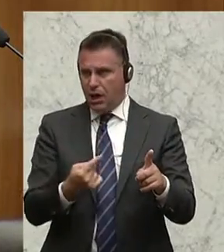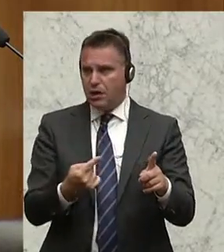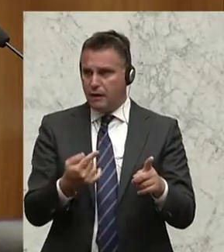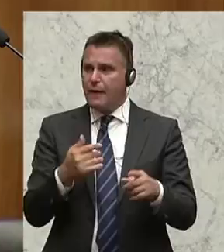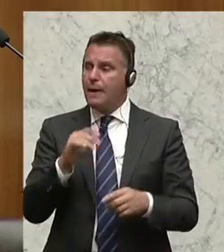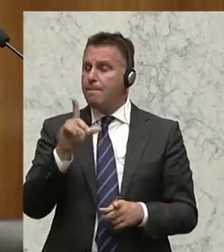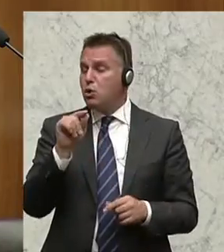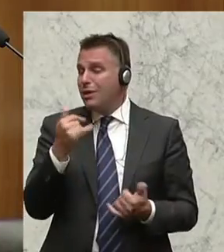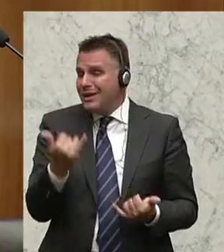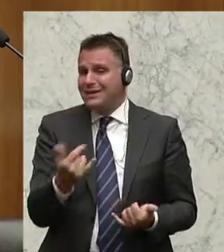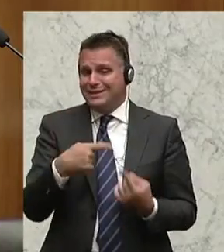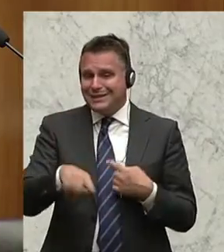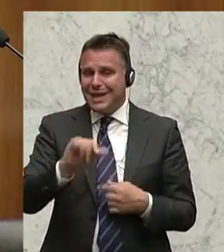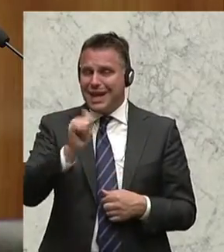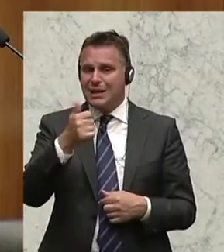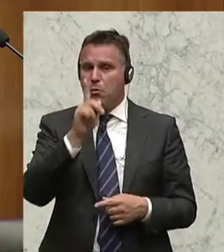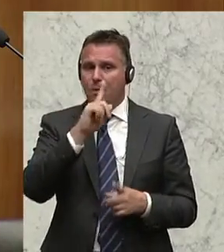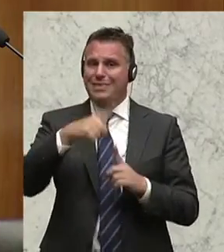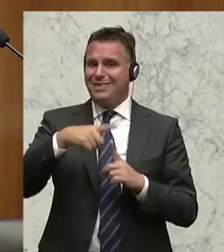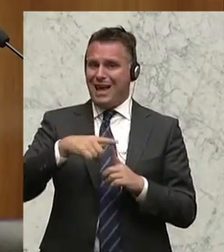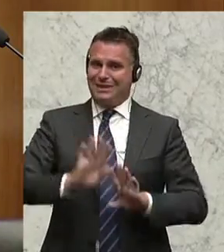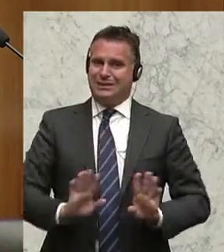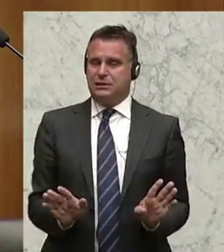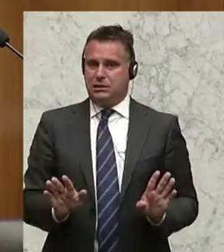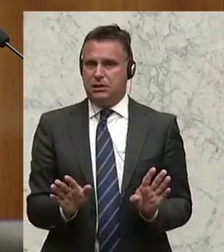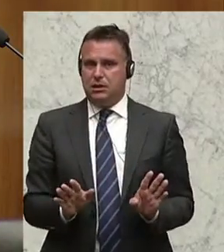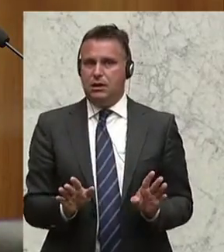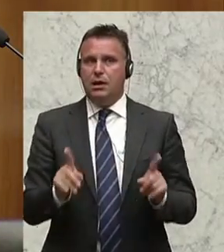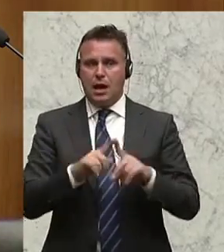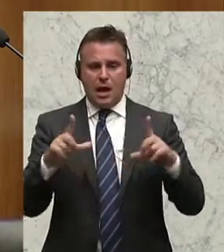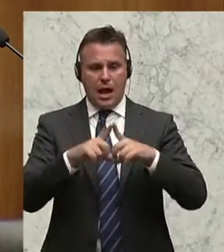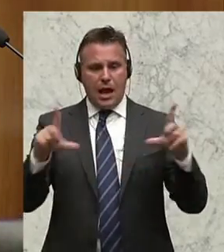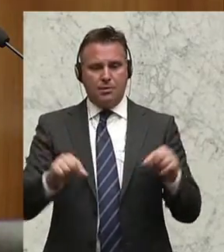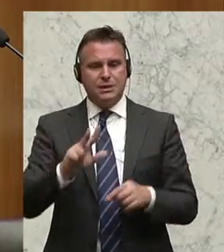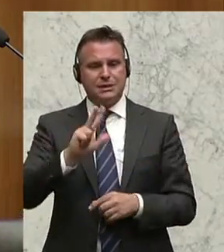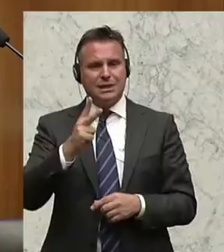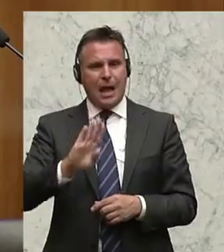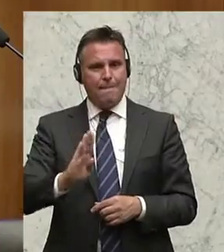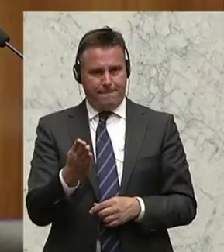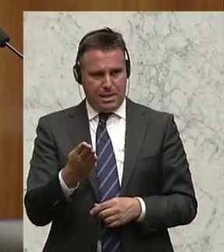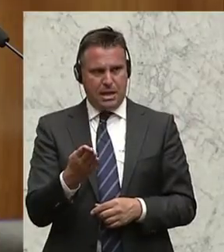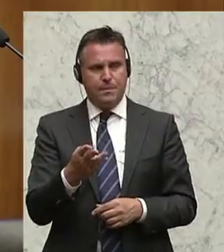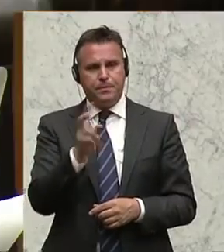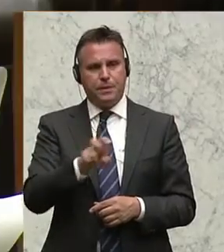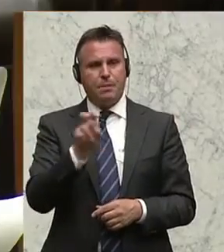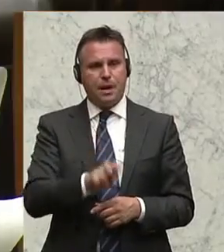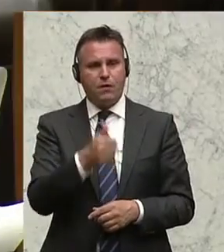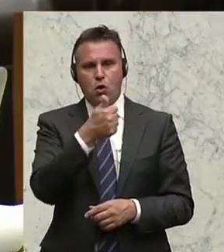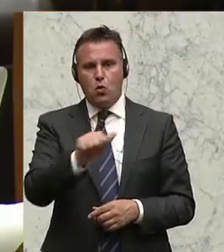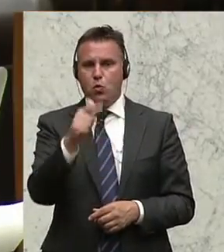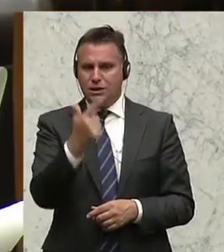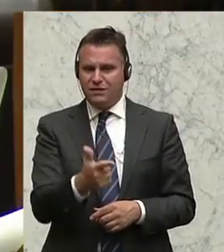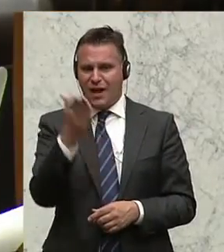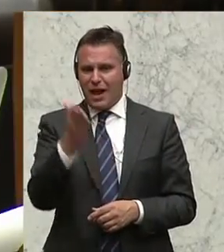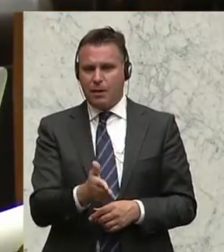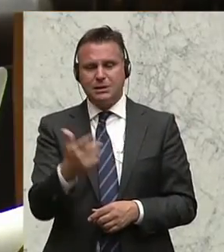eben einmal um Tests. Und es ist ganz klar festgelegt im Absatz 3b, nach § 102 Absatz